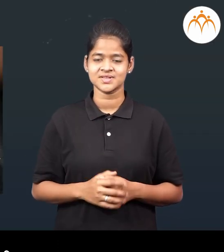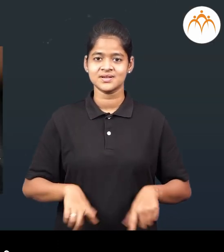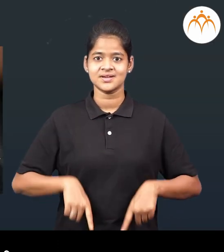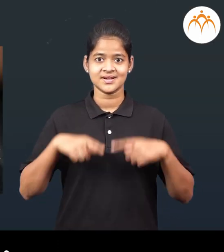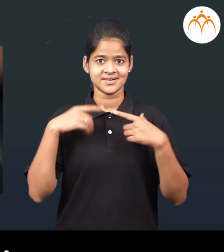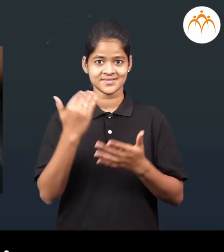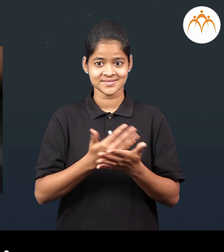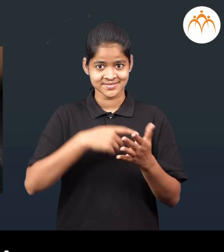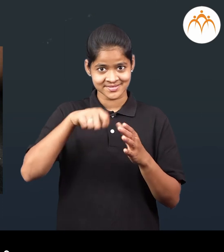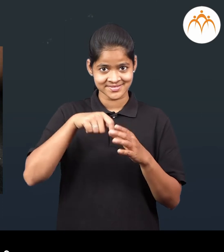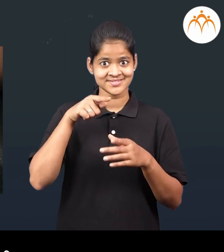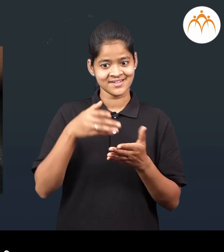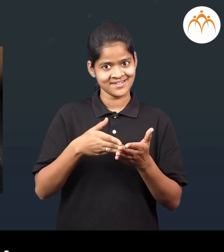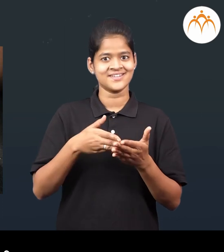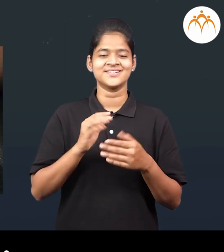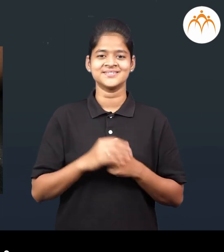जलसंजीवनी,